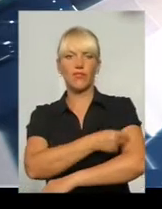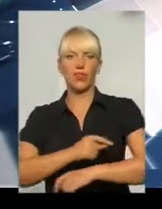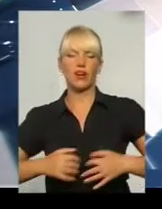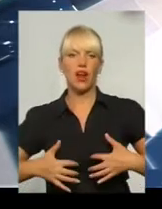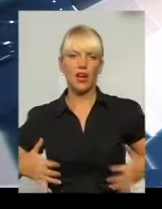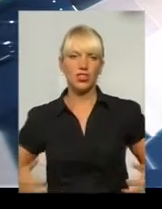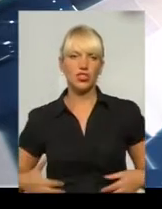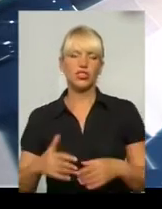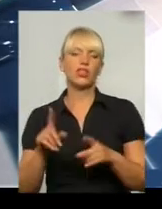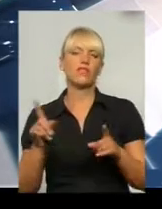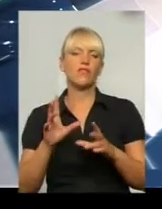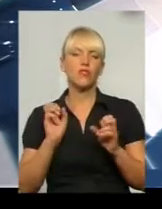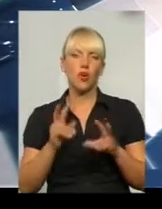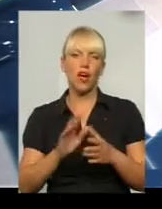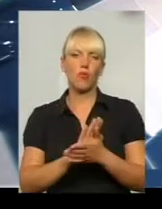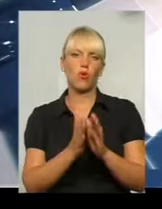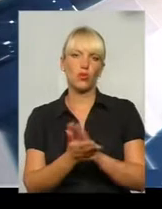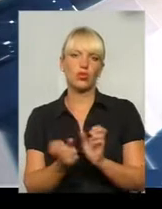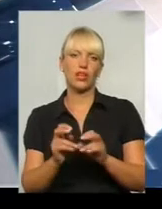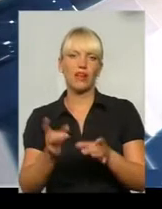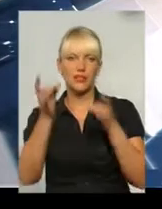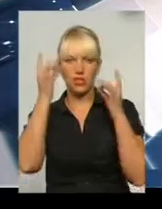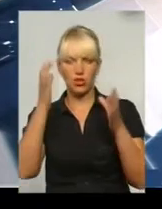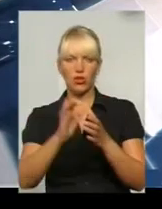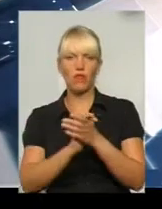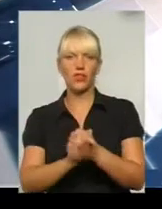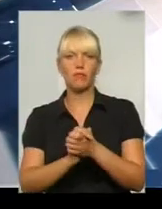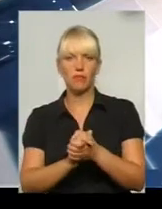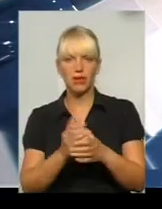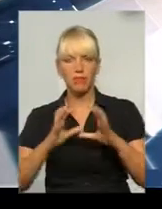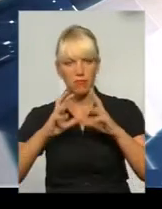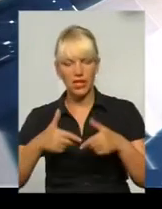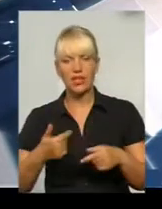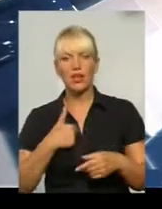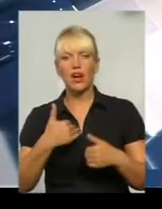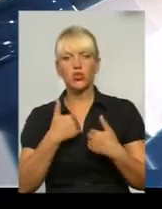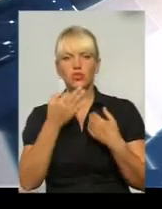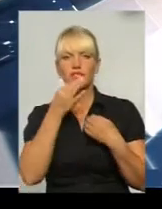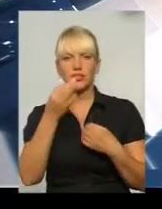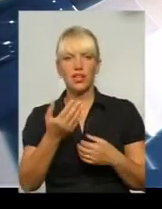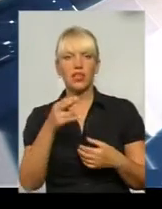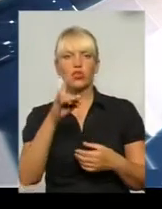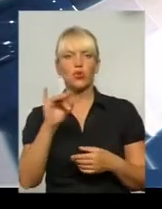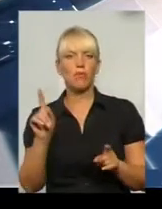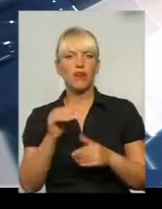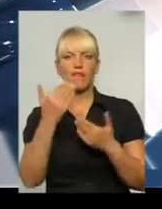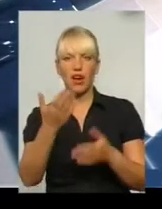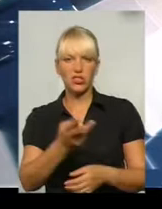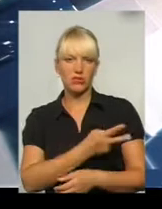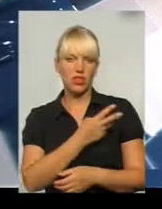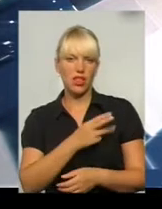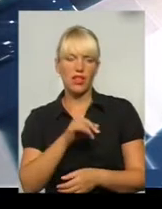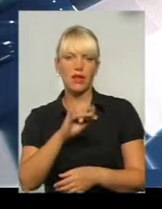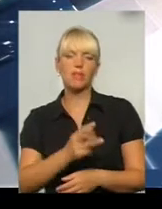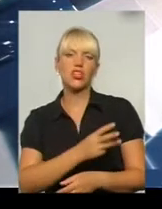погодна, так все, як в цивілізованому мірі. Я вам хочу сказати, мої дарані, по приватному званні, званні горожан,